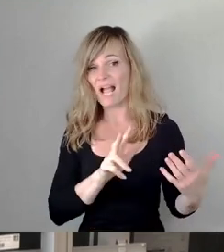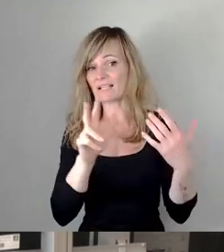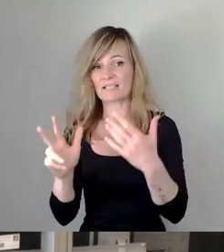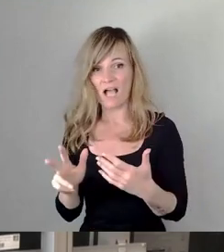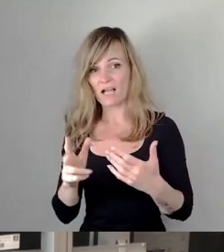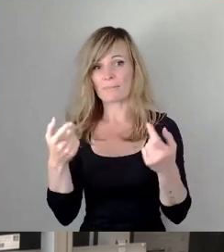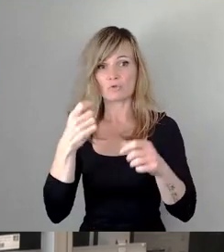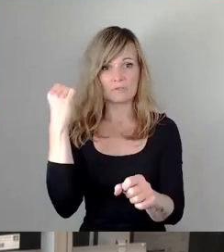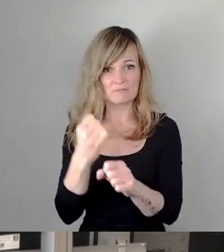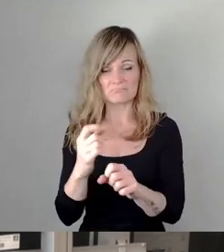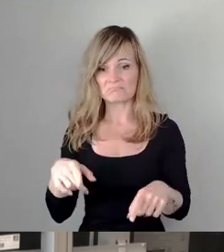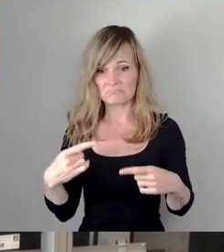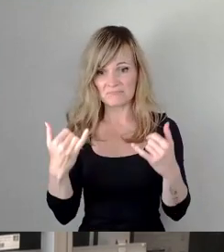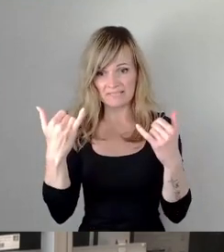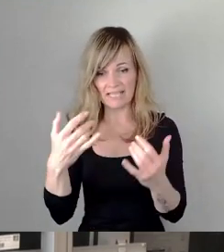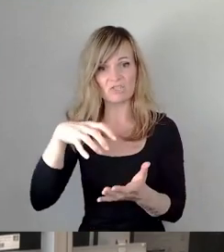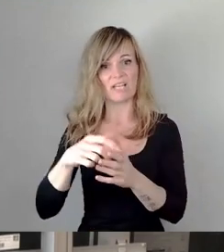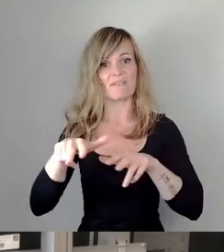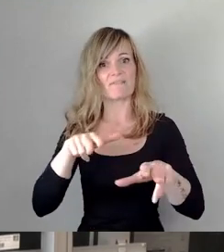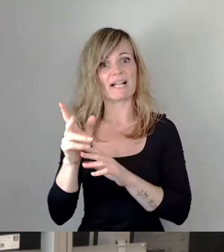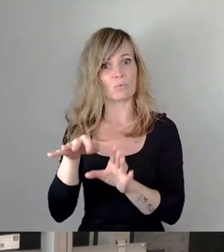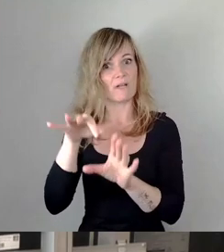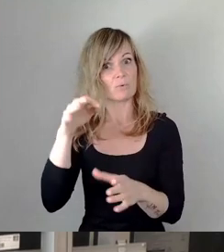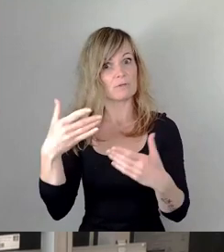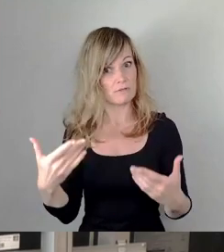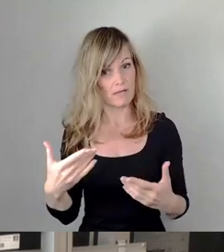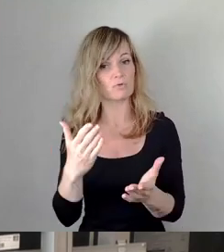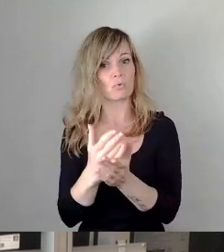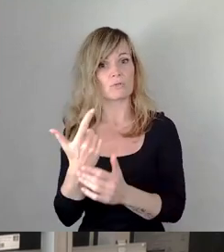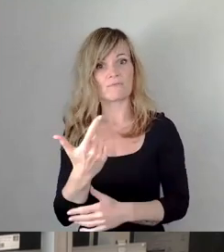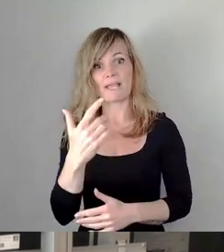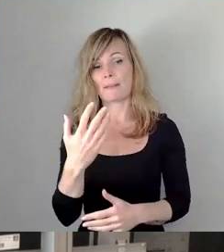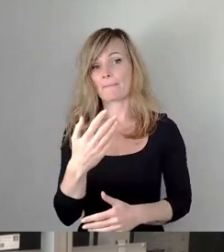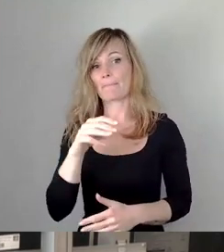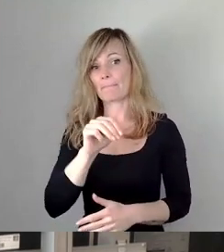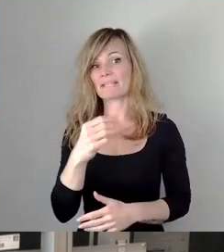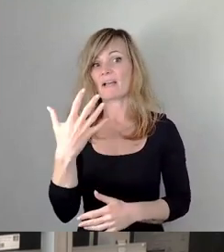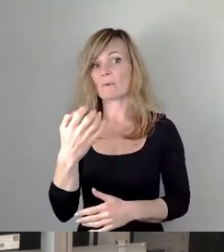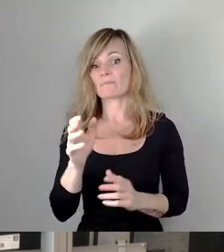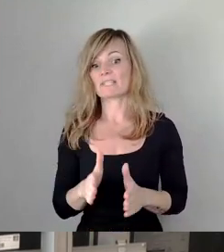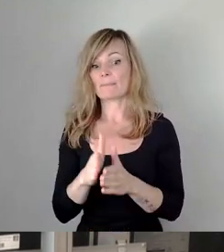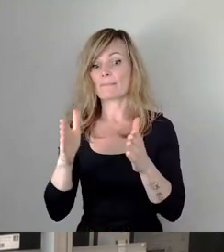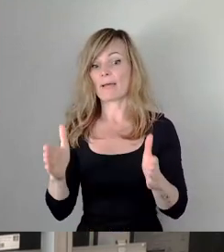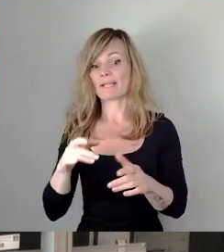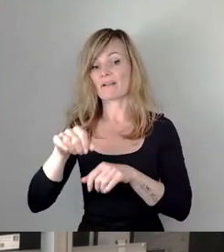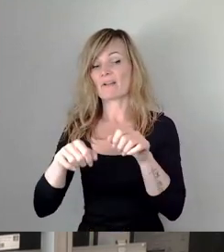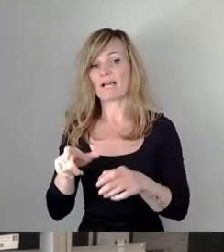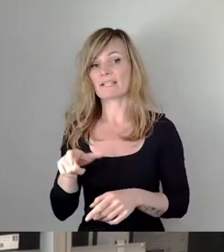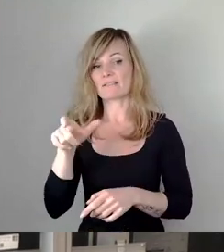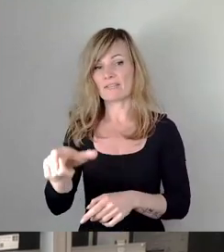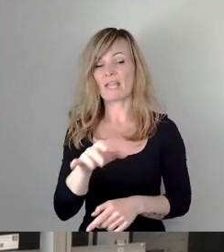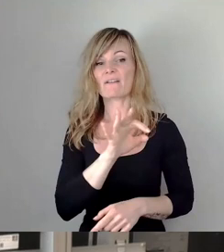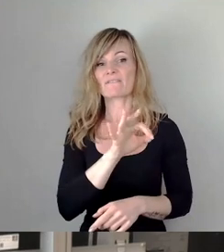hat die Stadtverwaltung also entdeckt, dass die geplanten ohnehin schon 2,50 Meter breiten Radwege zwischen Fritz-Fürster-Platz und Ackermannstraße